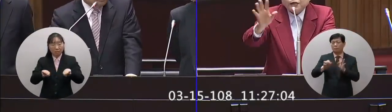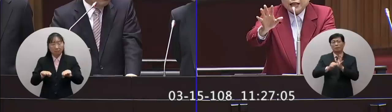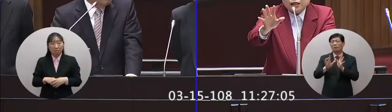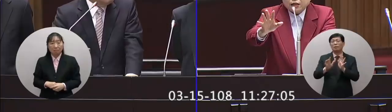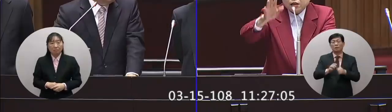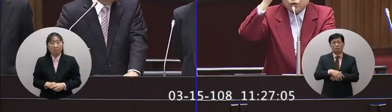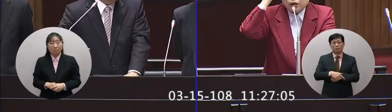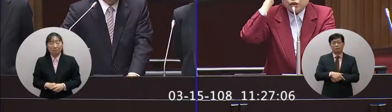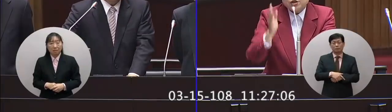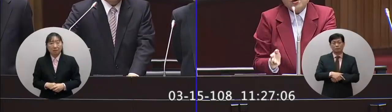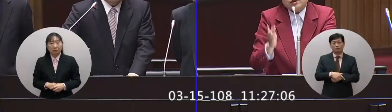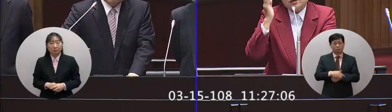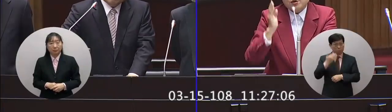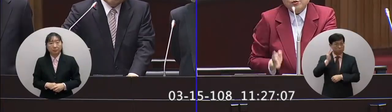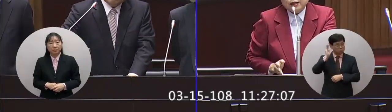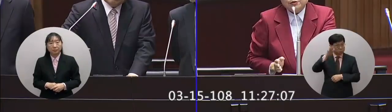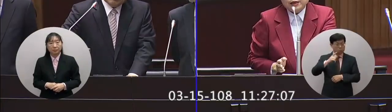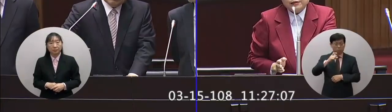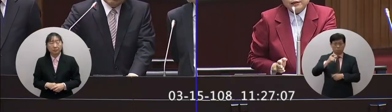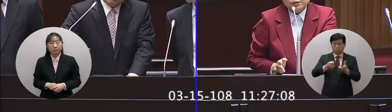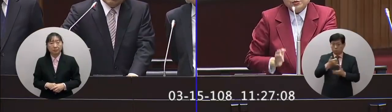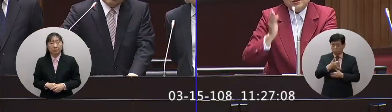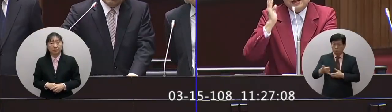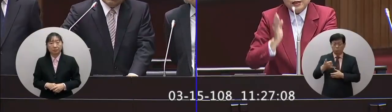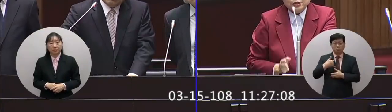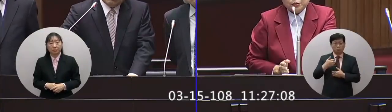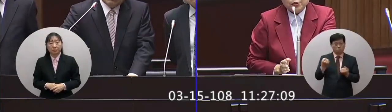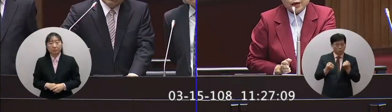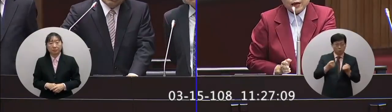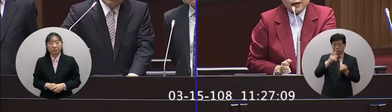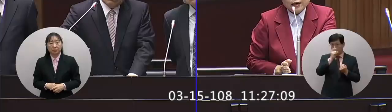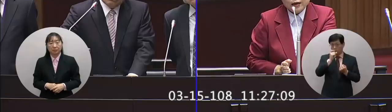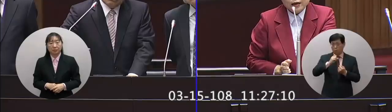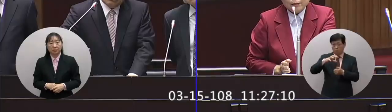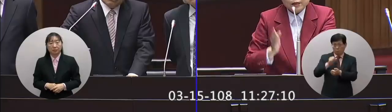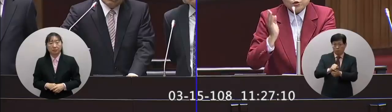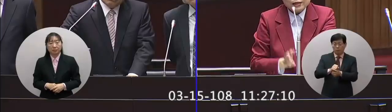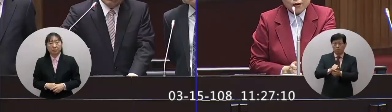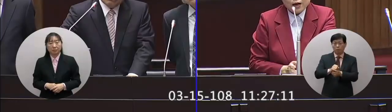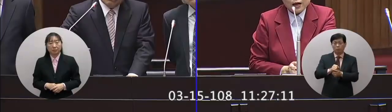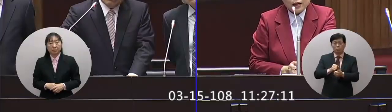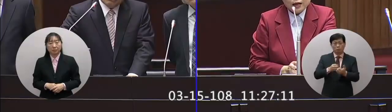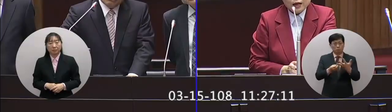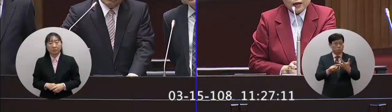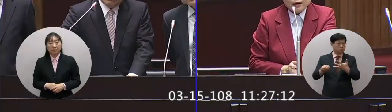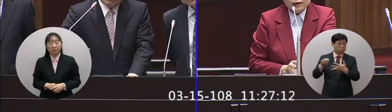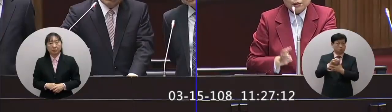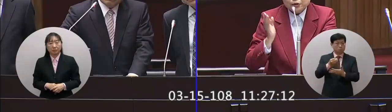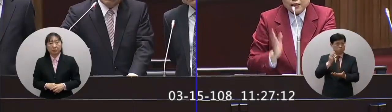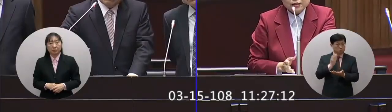你不贊成對今後的公務人員如果喝酒的話被抓到的話